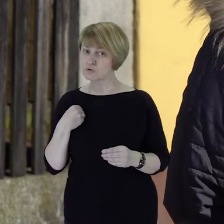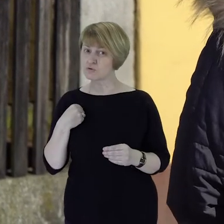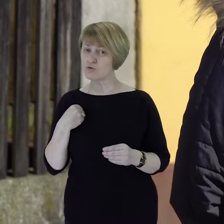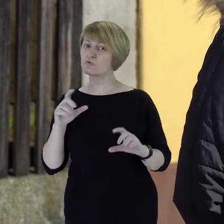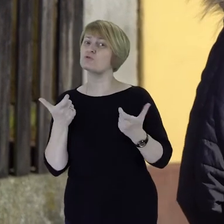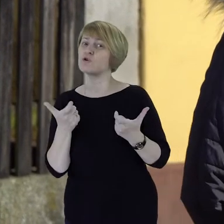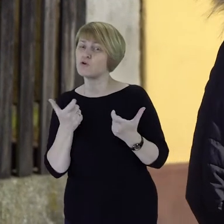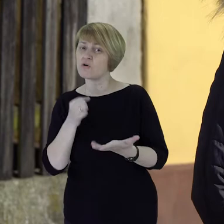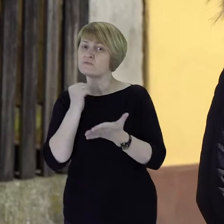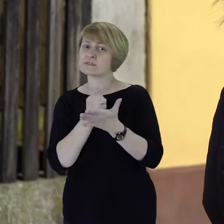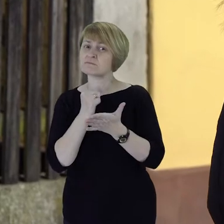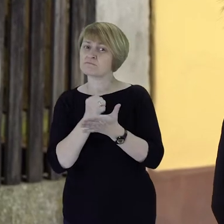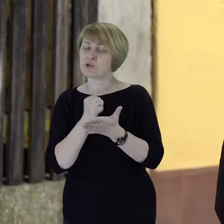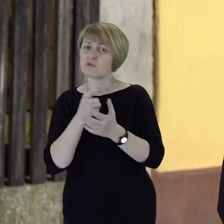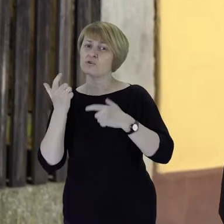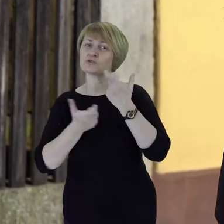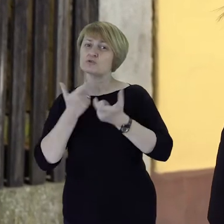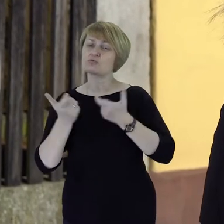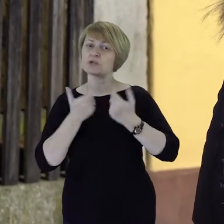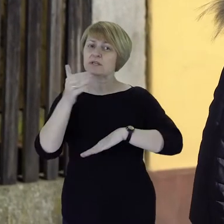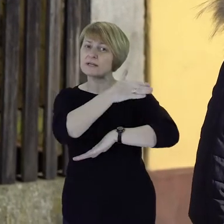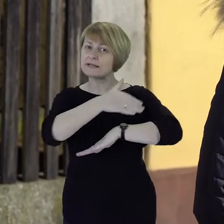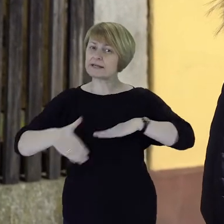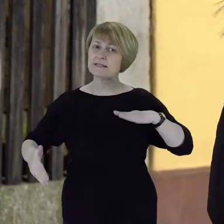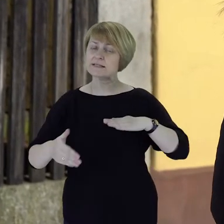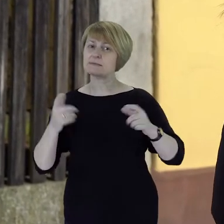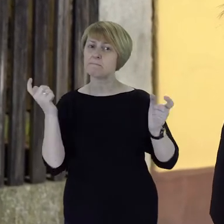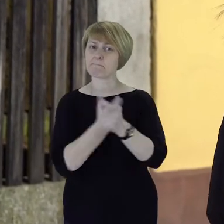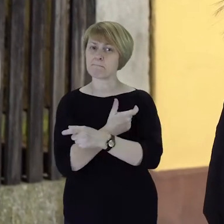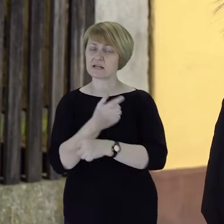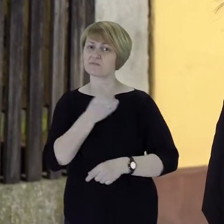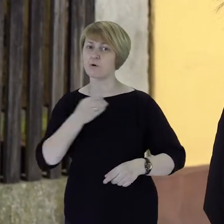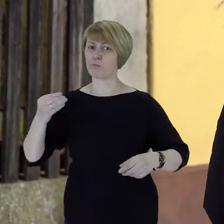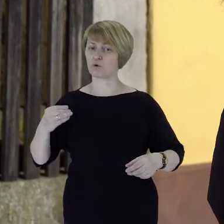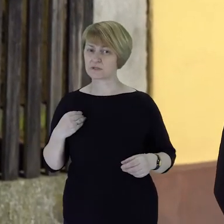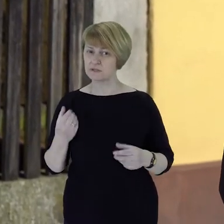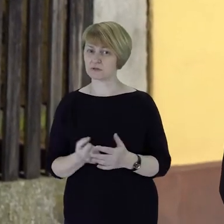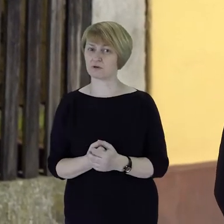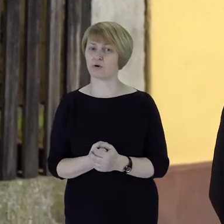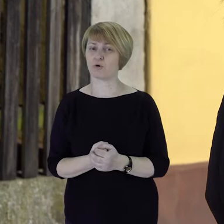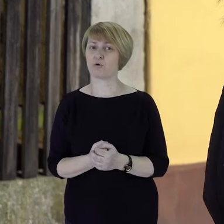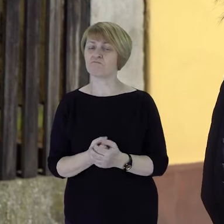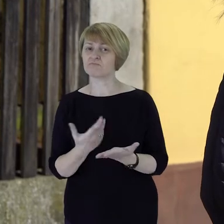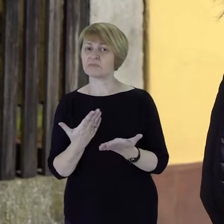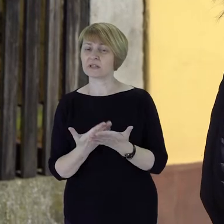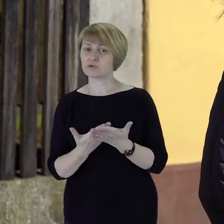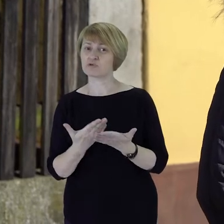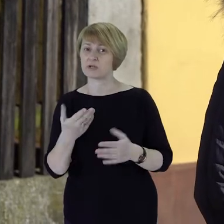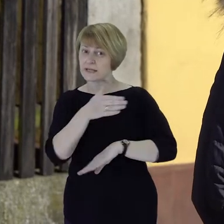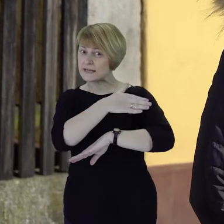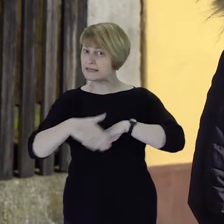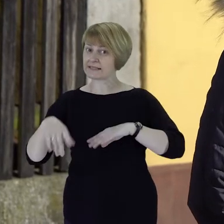ustalenia ostatecznej granicy państwa polskiego, która